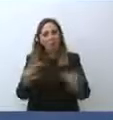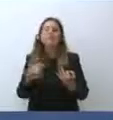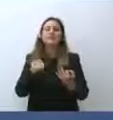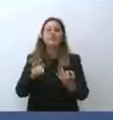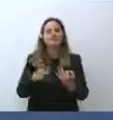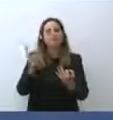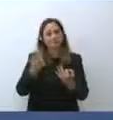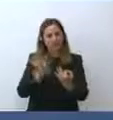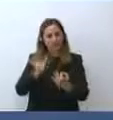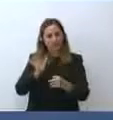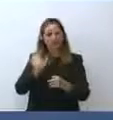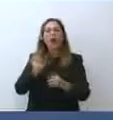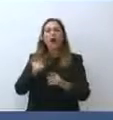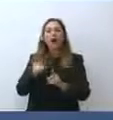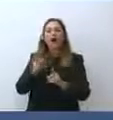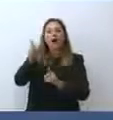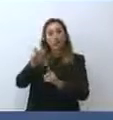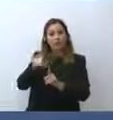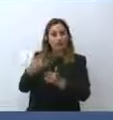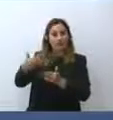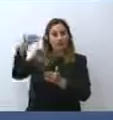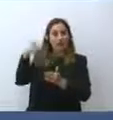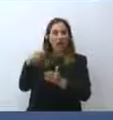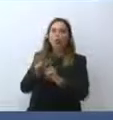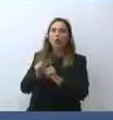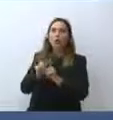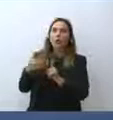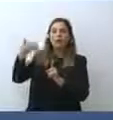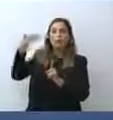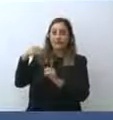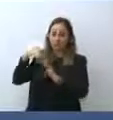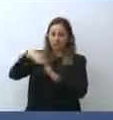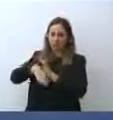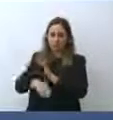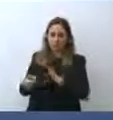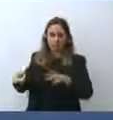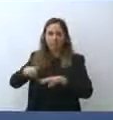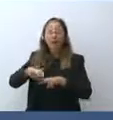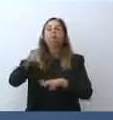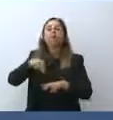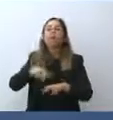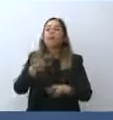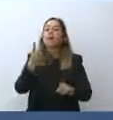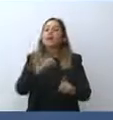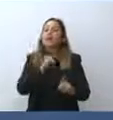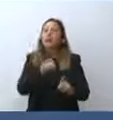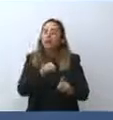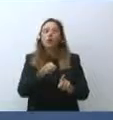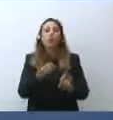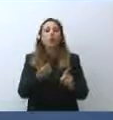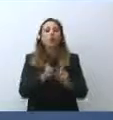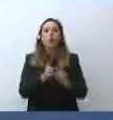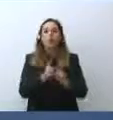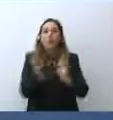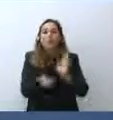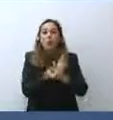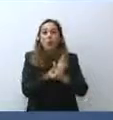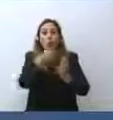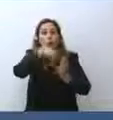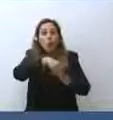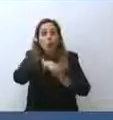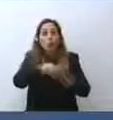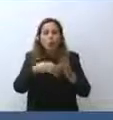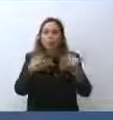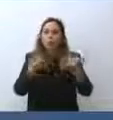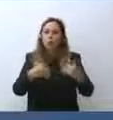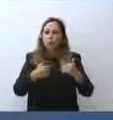quanti decenni, ma è anche vero che noi siamo caduti, il nostro prodotto è caduto in una maniera che non si vedeva da molti